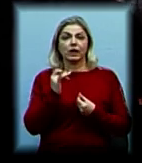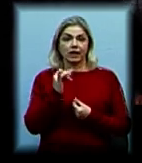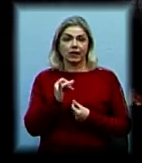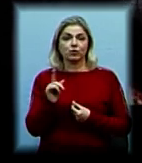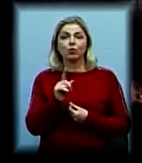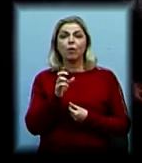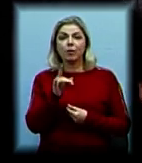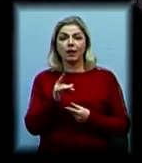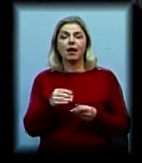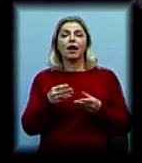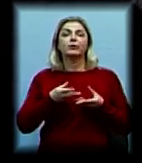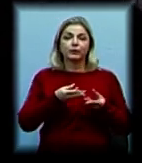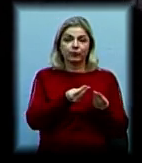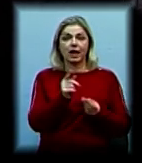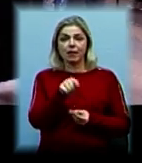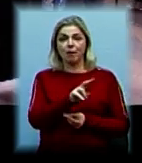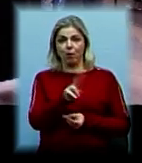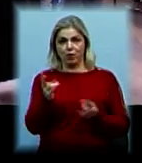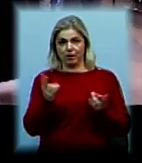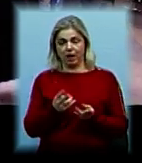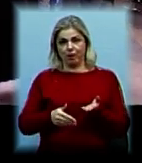дати натхнення тим, кому треба допомога.